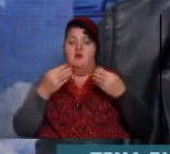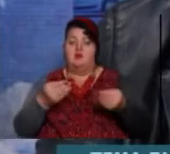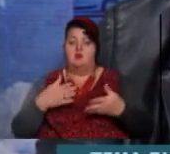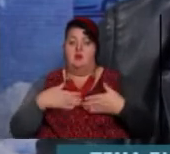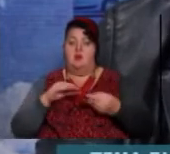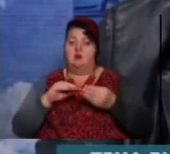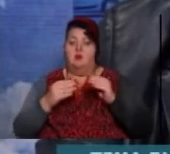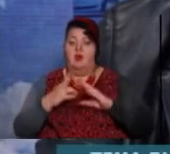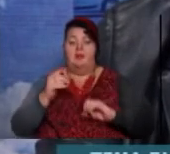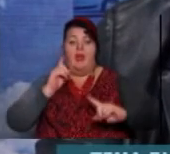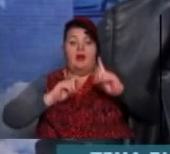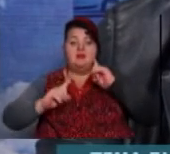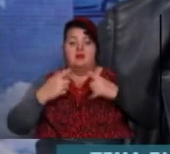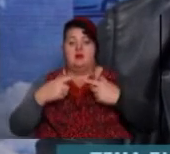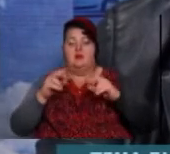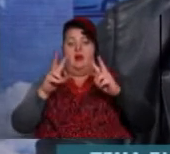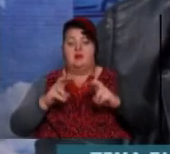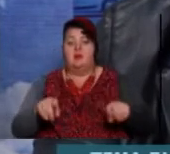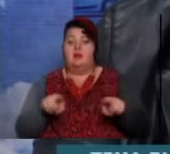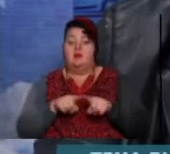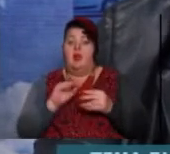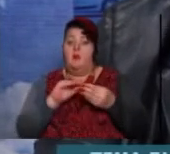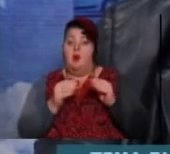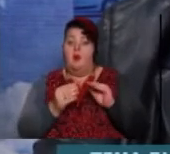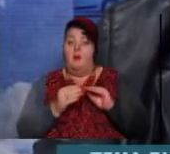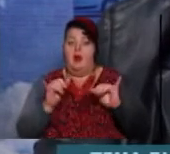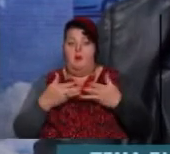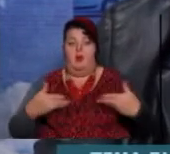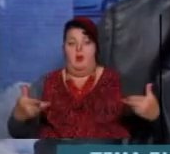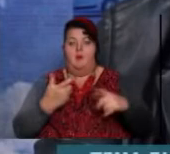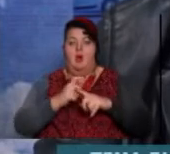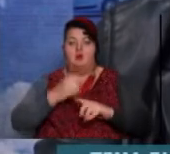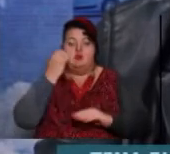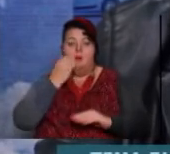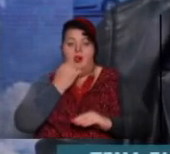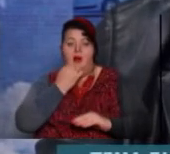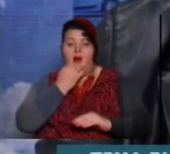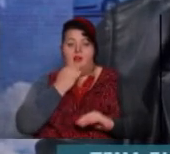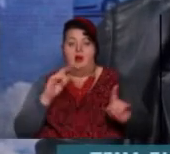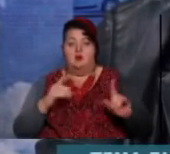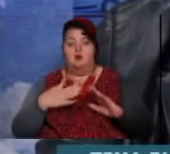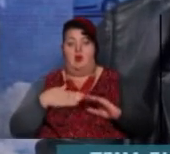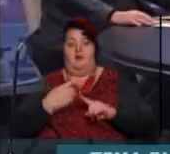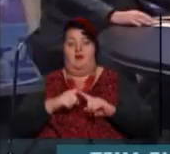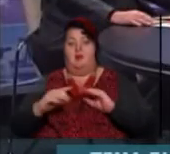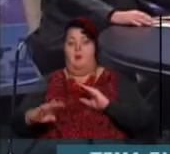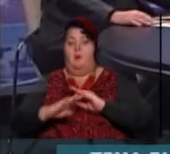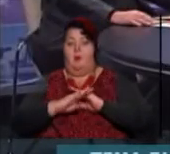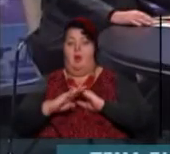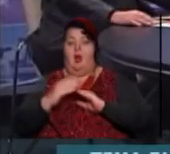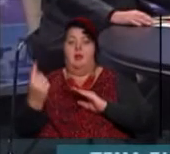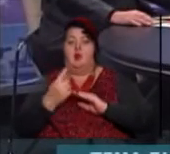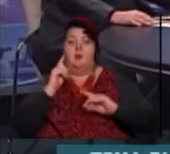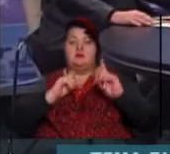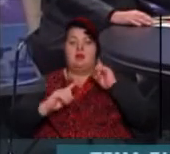проблеми на сесію, де розсматриваються ці проблеми. І ми дуже благодарні, що нам в цьому допомагає. Обласна рада.